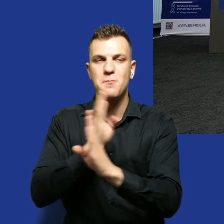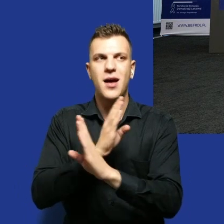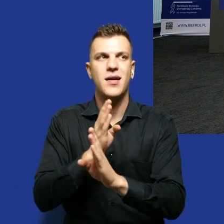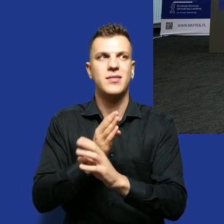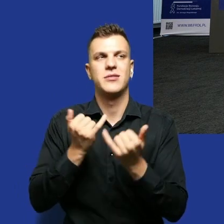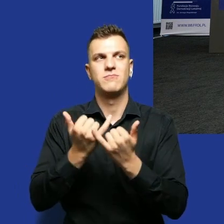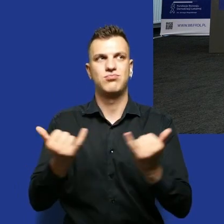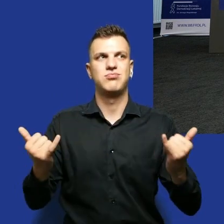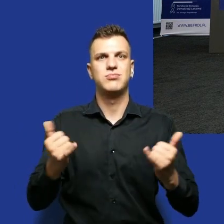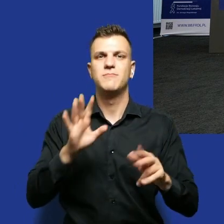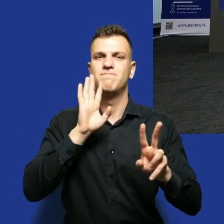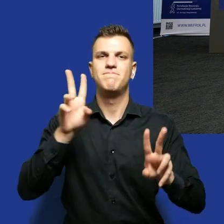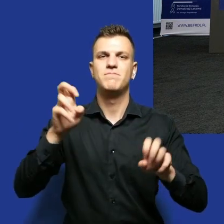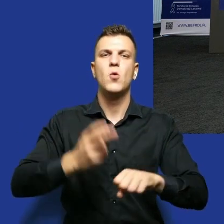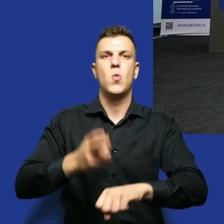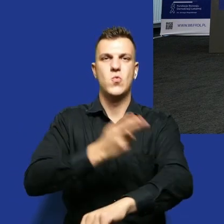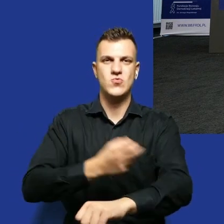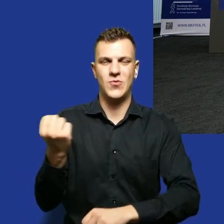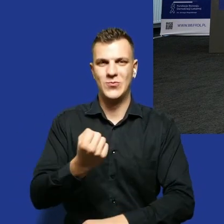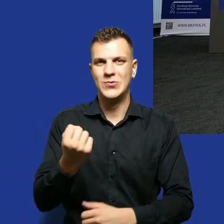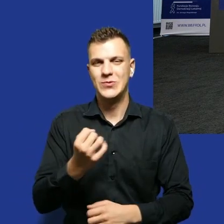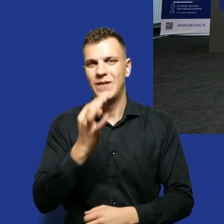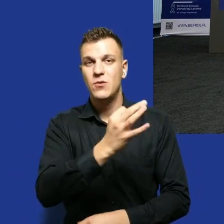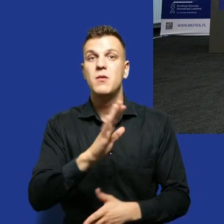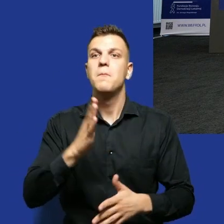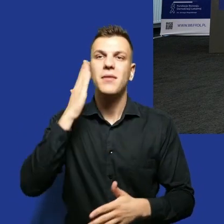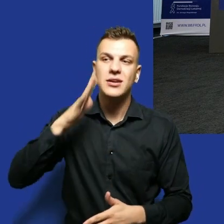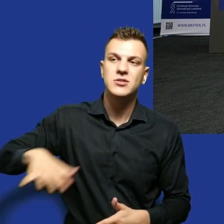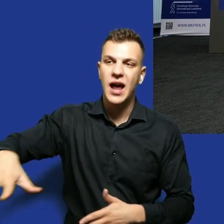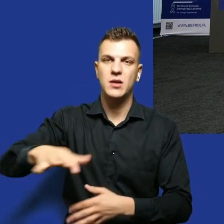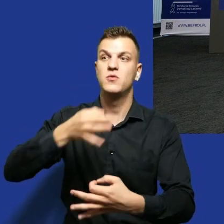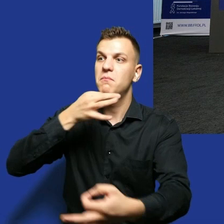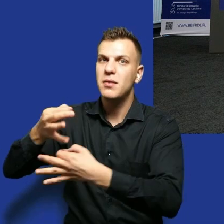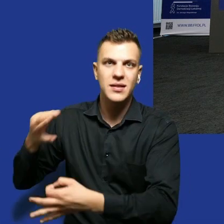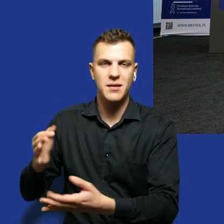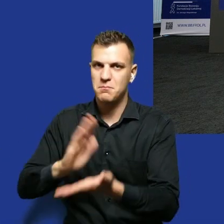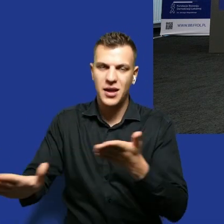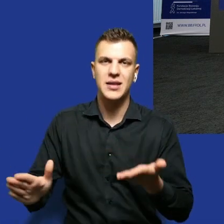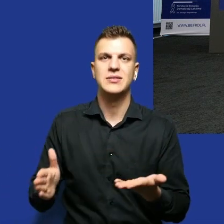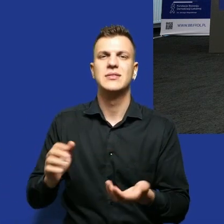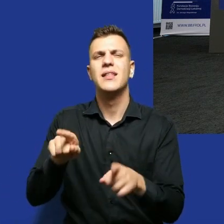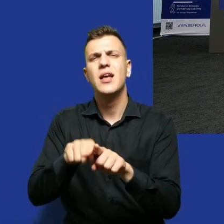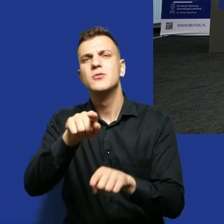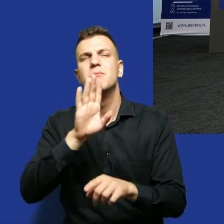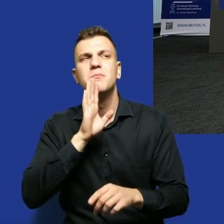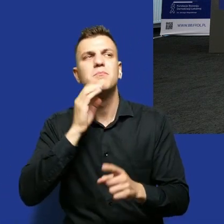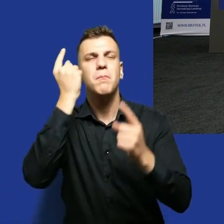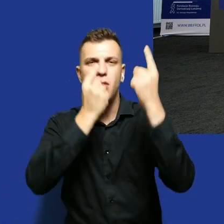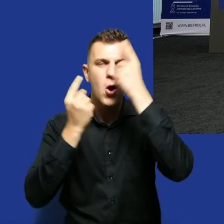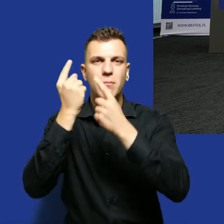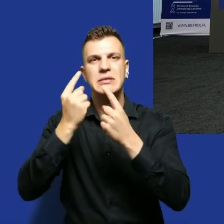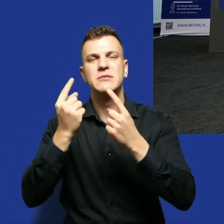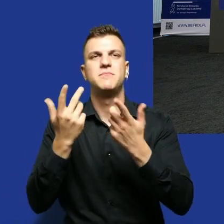bez pytania mieszkańców i bez w ogóle przemyślenia takiego, jaki wpływ będzie